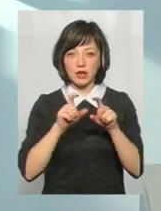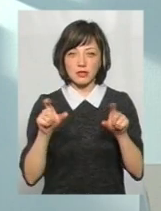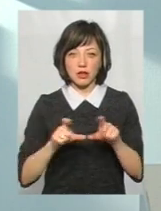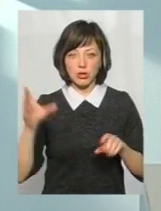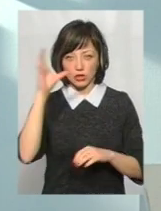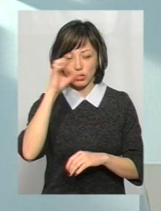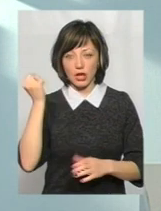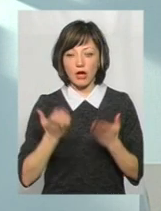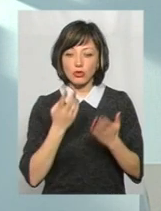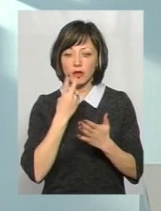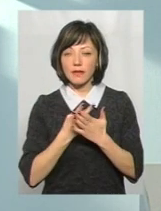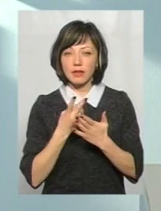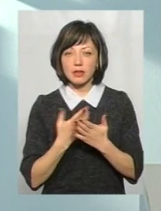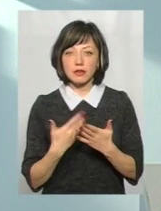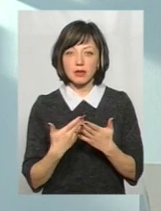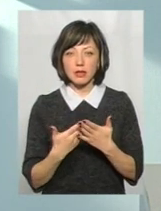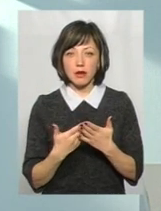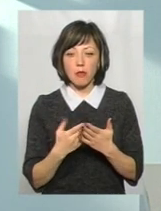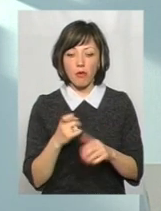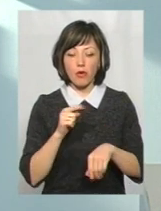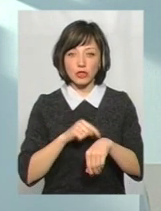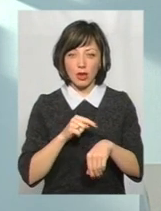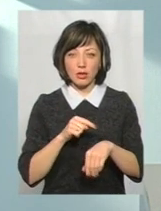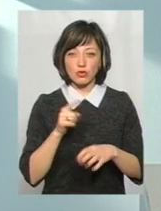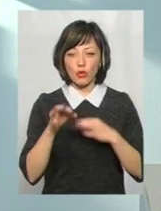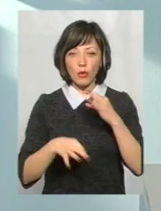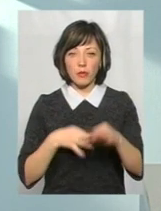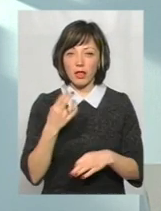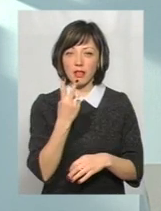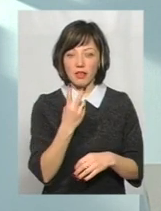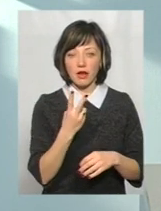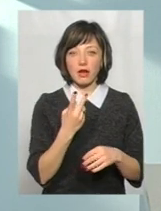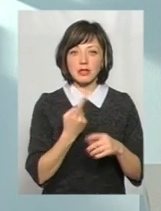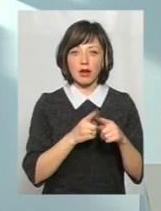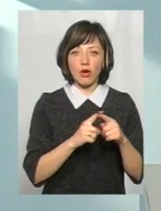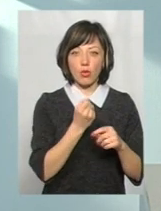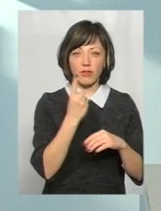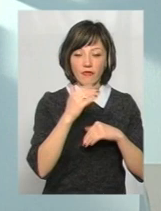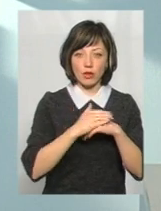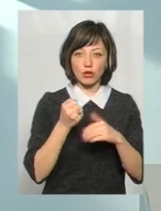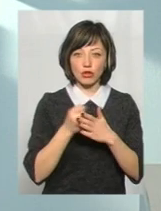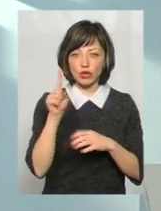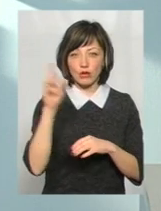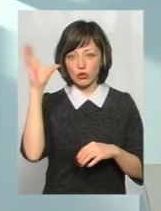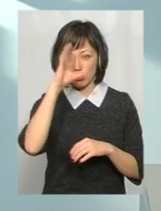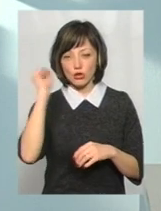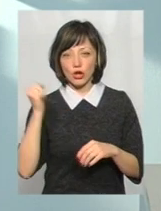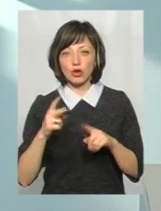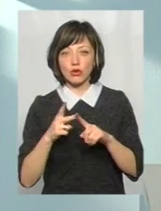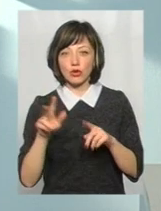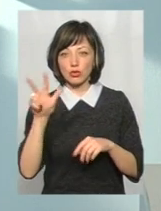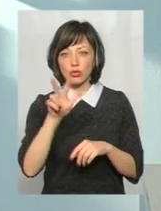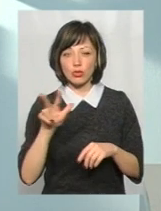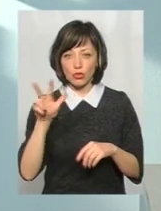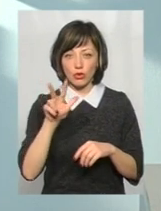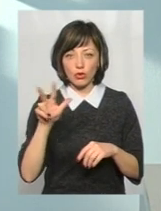нічні. А якщо дивитися все ж таки пору доби, то тут є два піка. Перший пік з 11 вечора до часу ночі, а ще один пік з 3